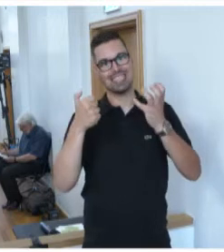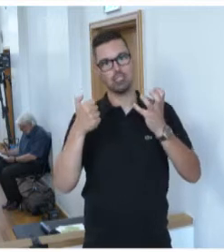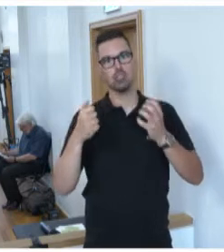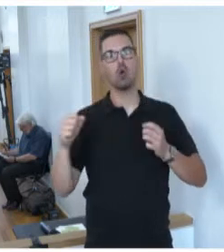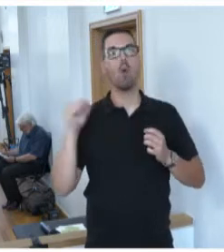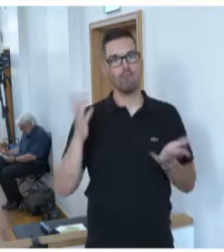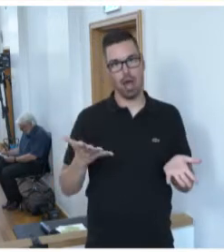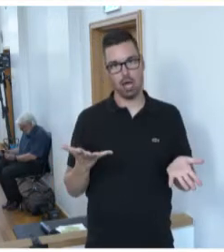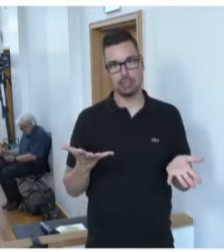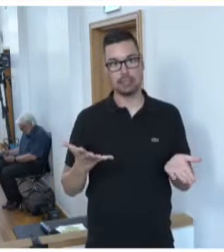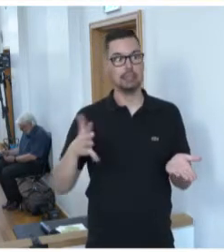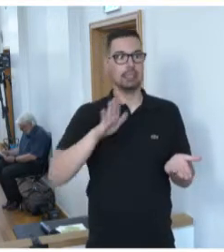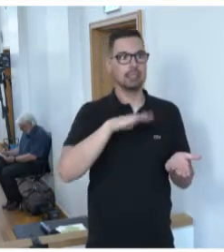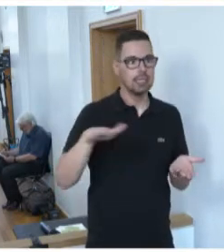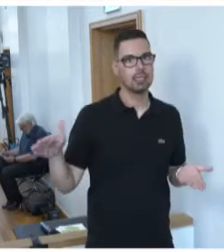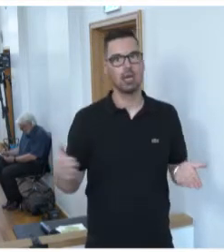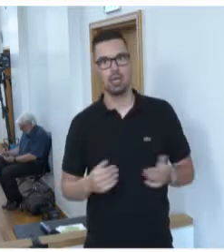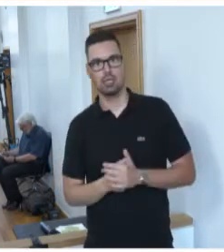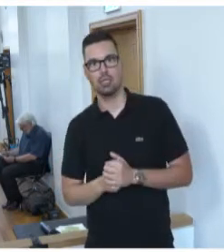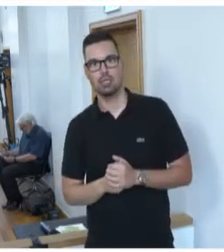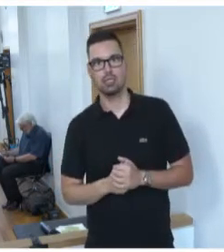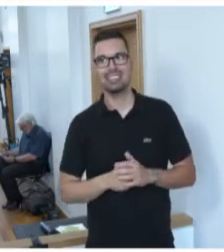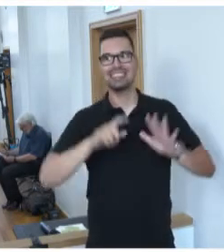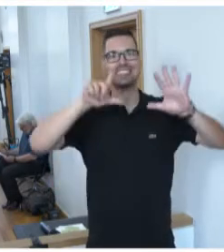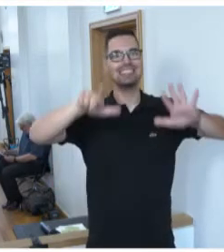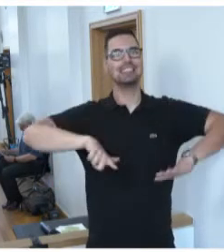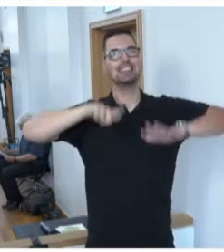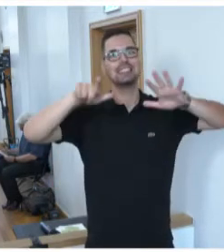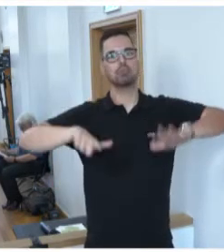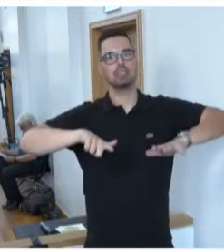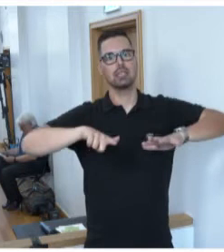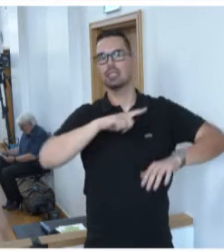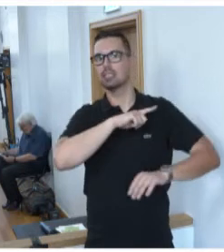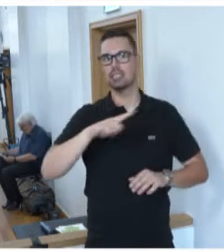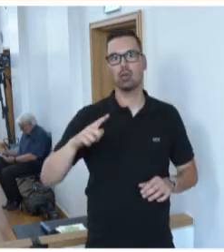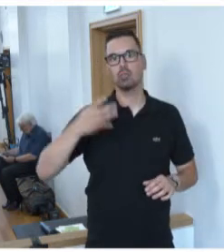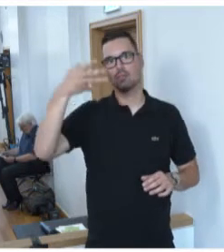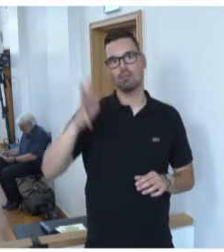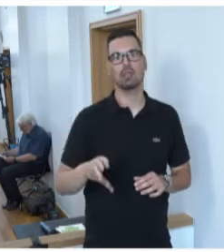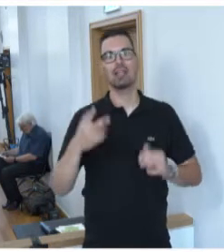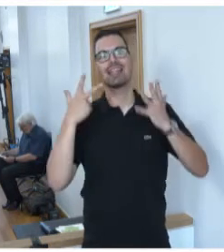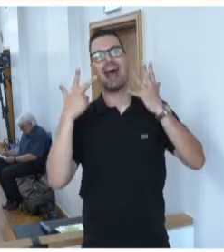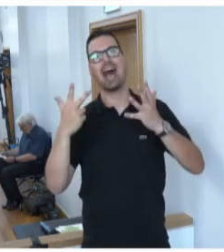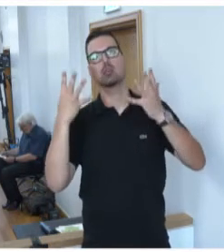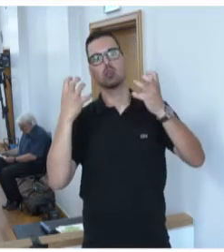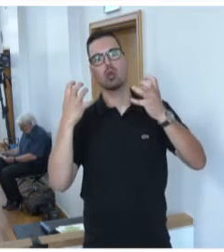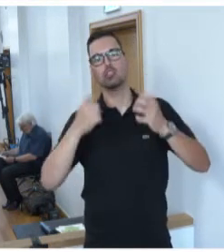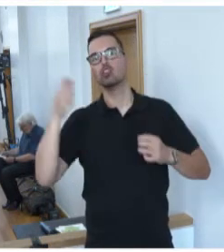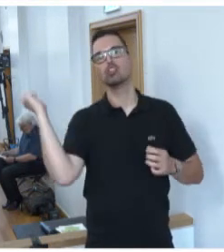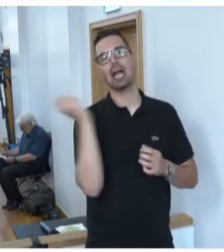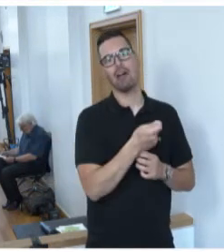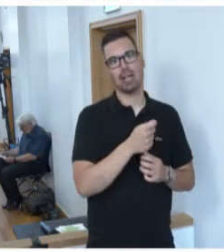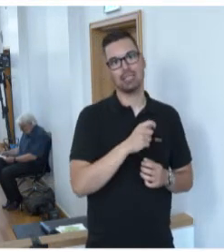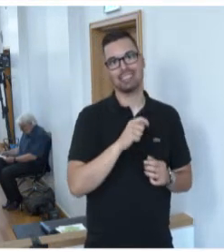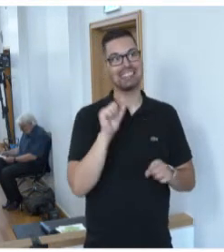Im gleichen Zeitraum wurden 17.498 Straftaten gegen Kinder